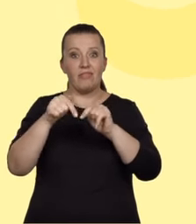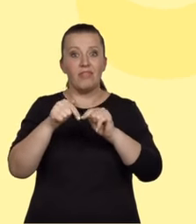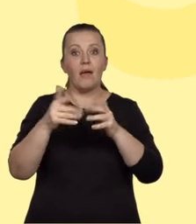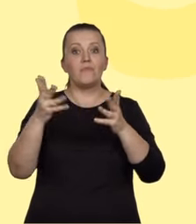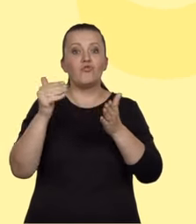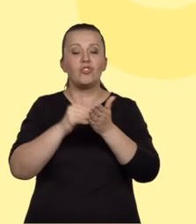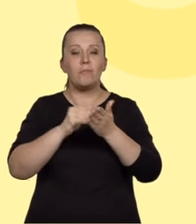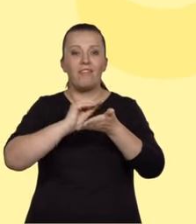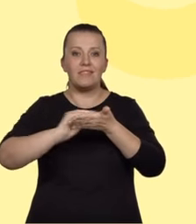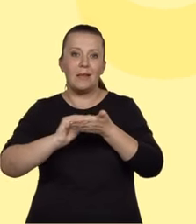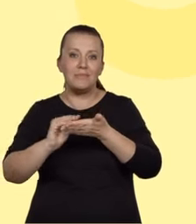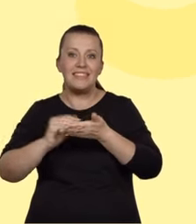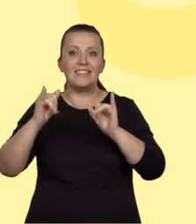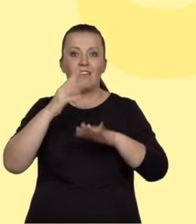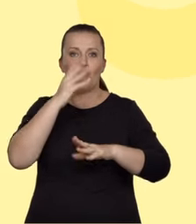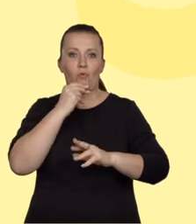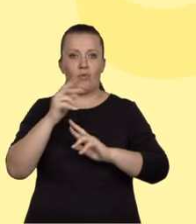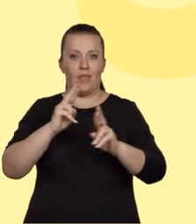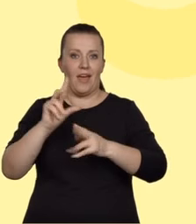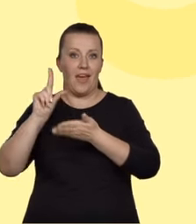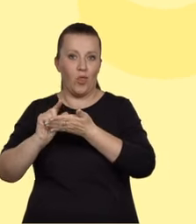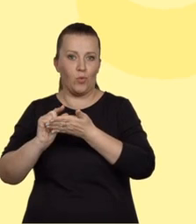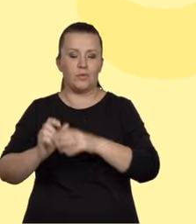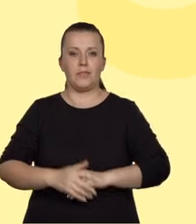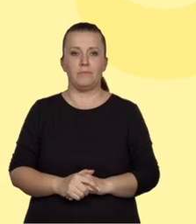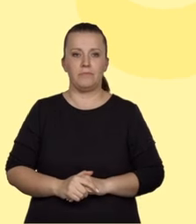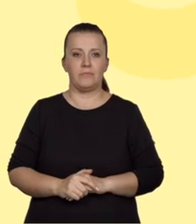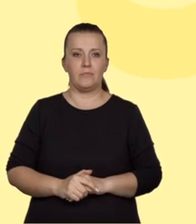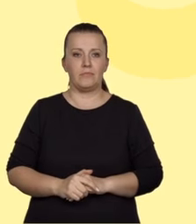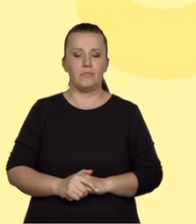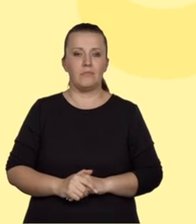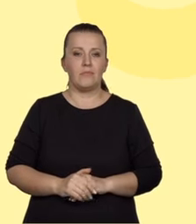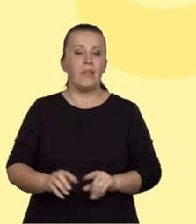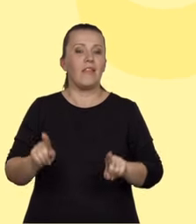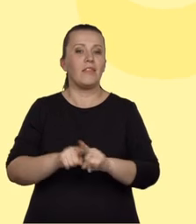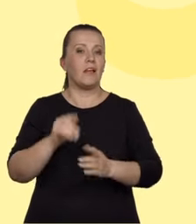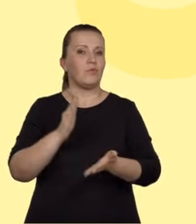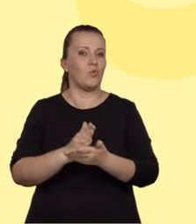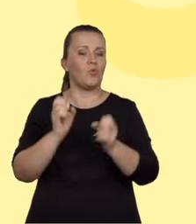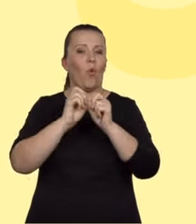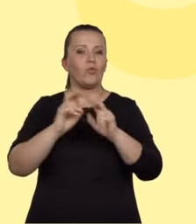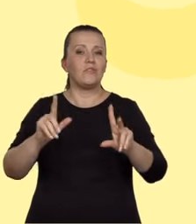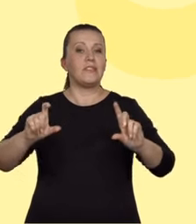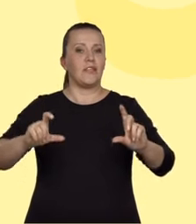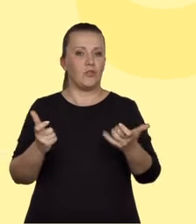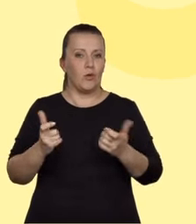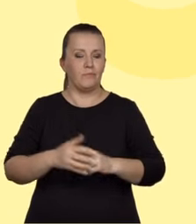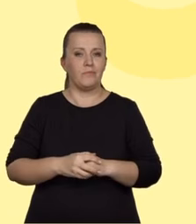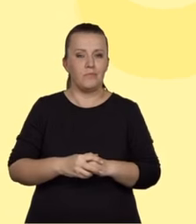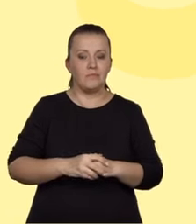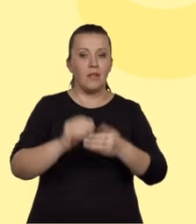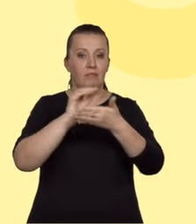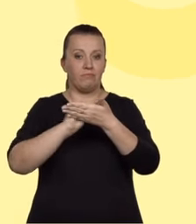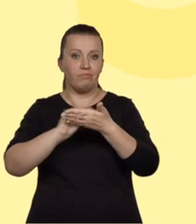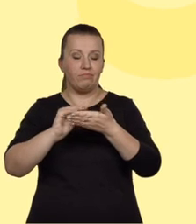równania reakcji redukcji. Tym samym oczywiste staje się, że równanie reakcji utleniania